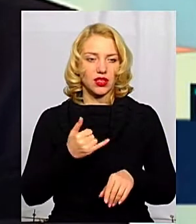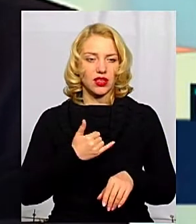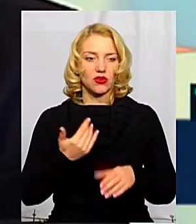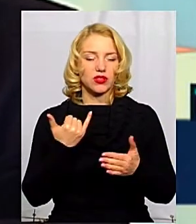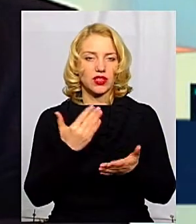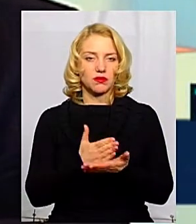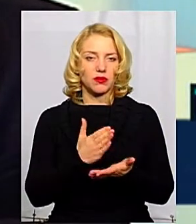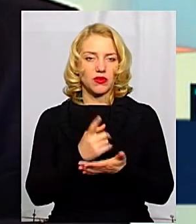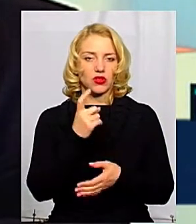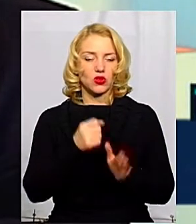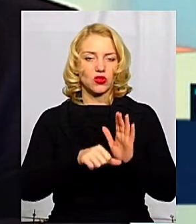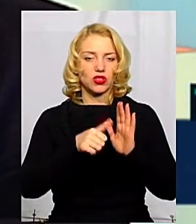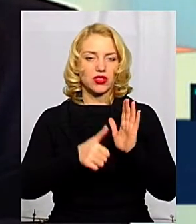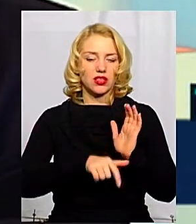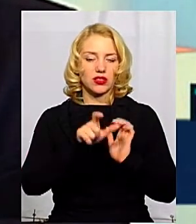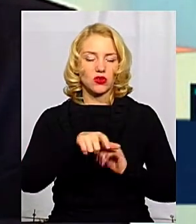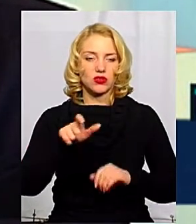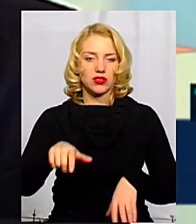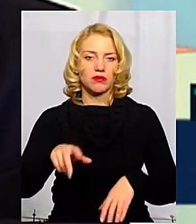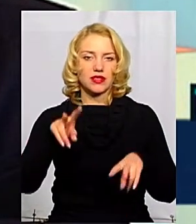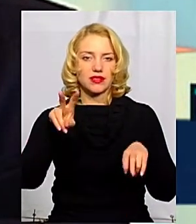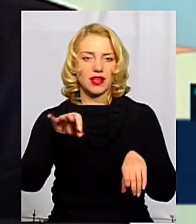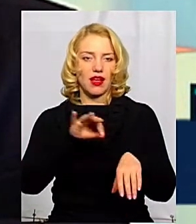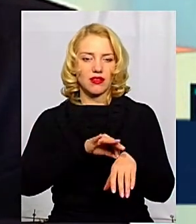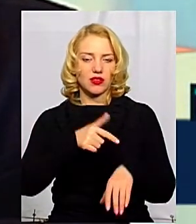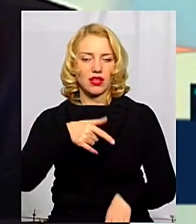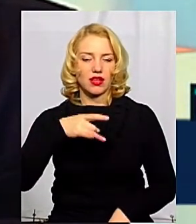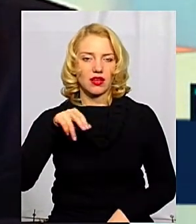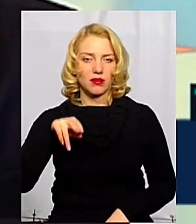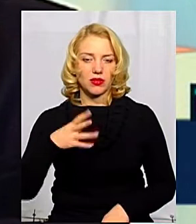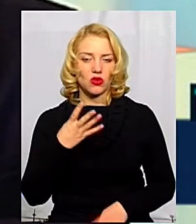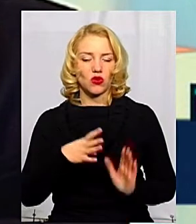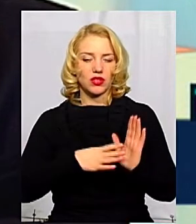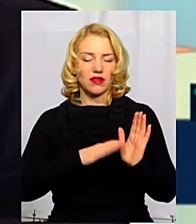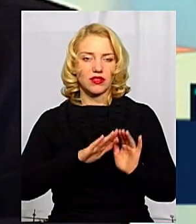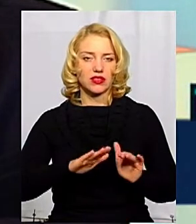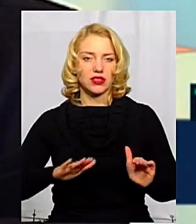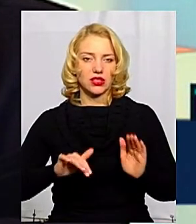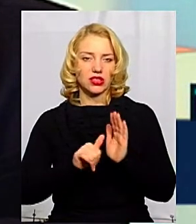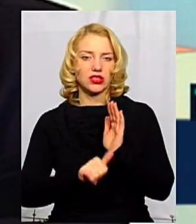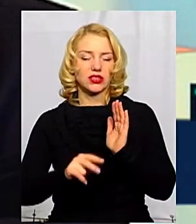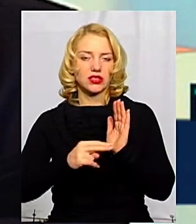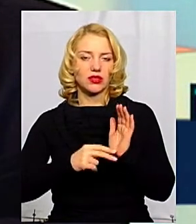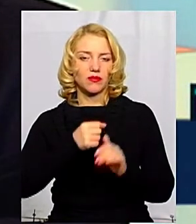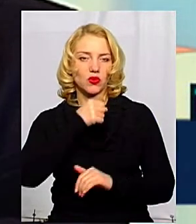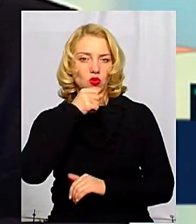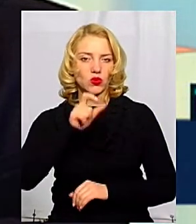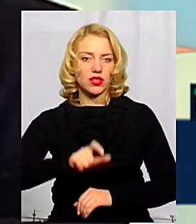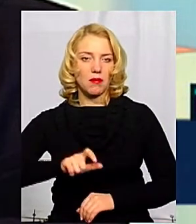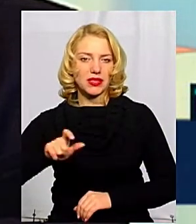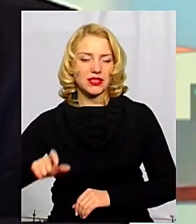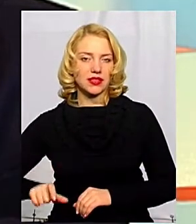закладі перебуває 116 осіб з діагнозом грип, із них 49 дітей, 67 дорослих пацієнтів.